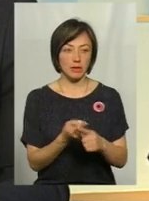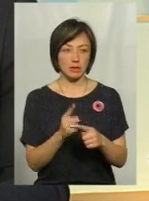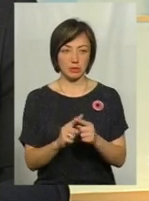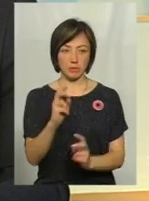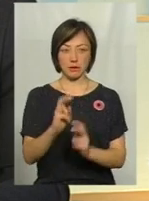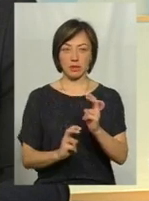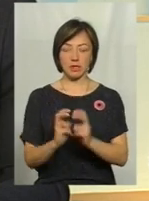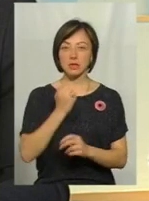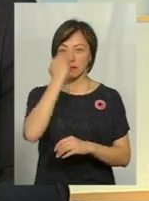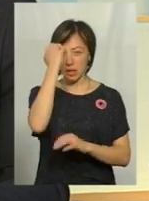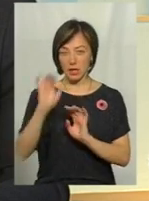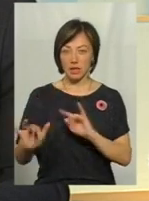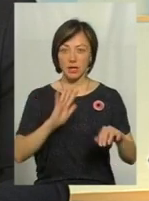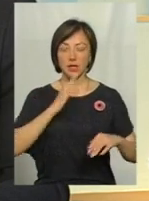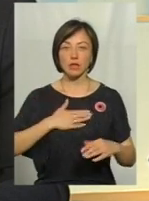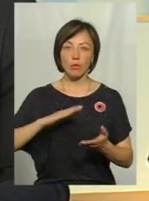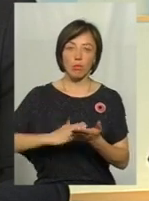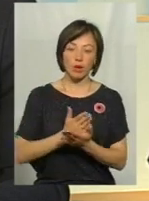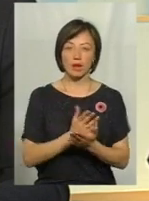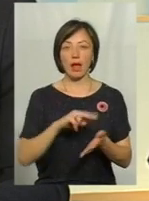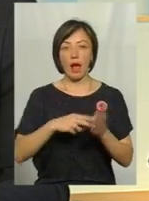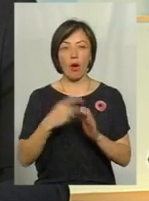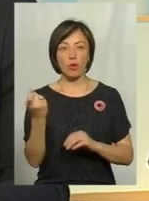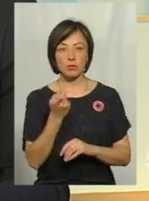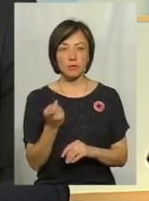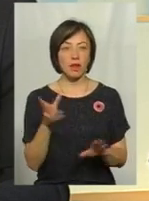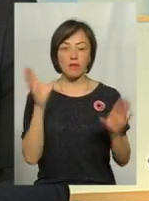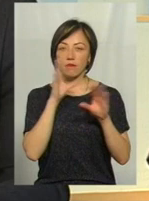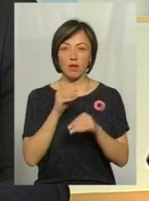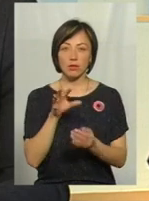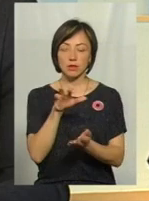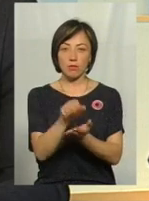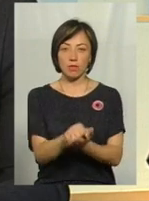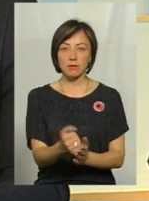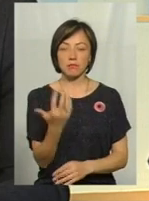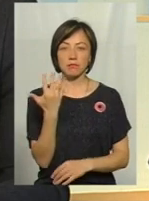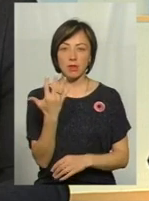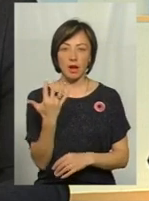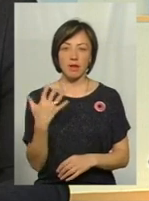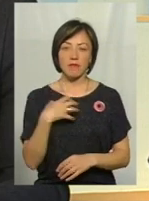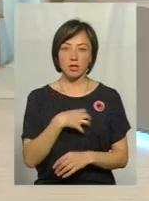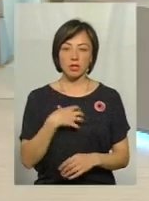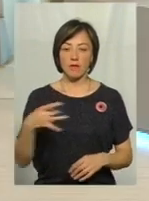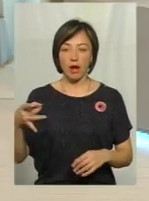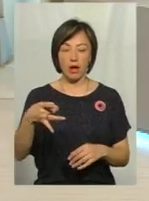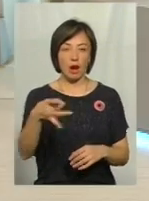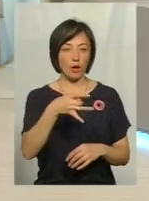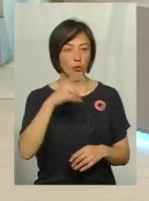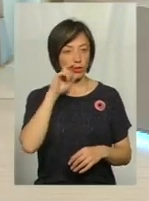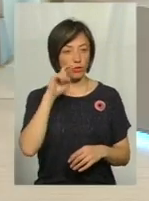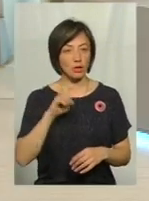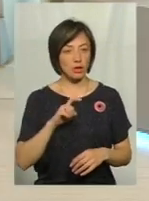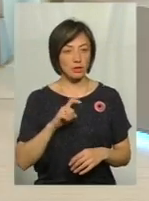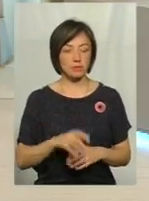Завдяки діяльності деяких наших і політиків, і економістів, не вдалося захопити 5 економічно важливих районів України.